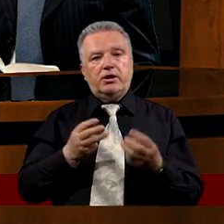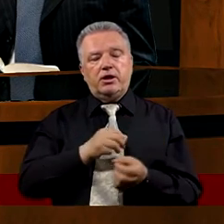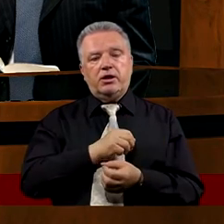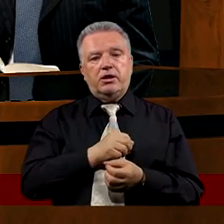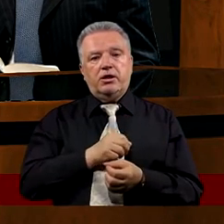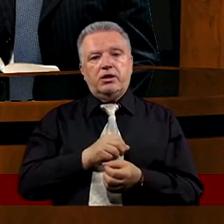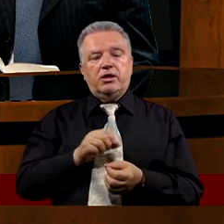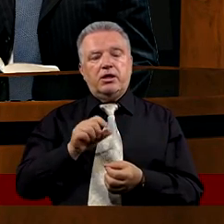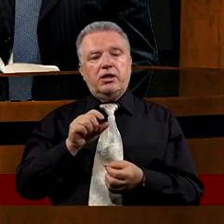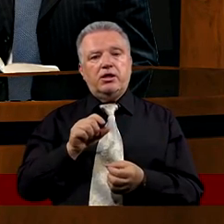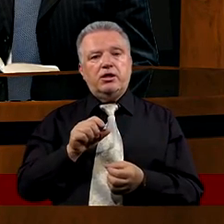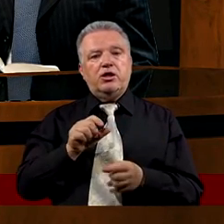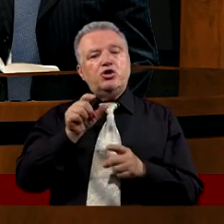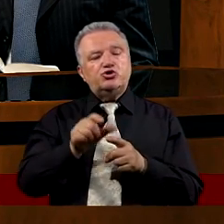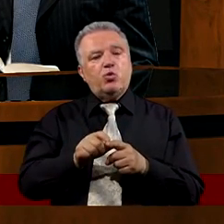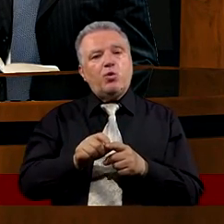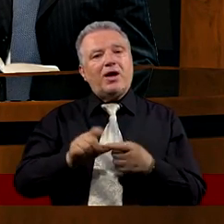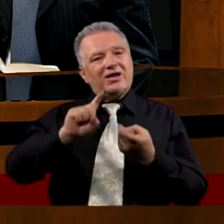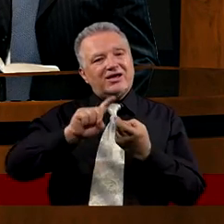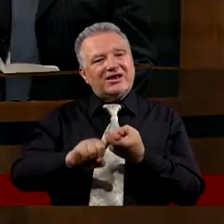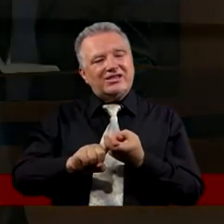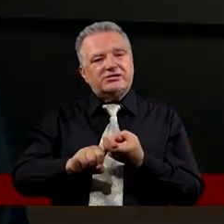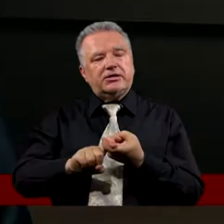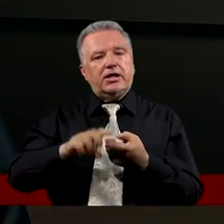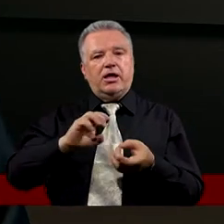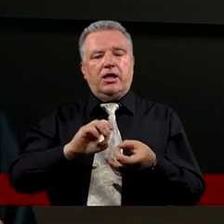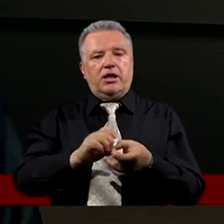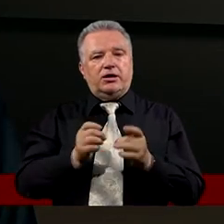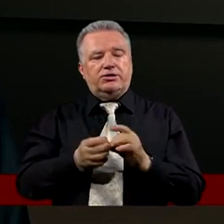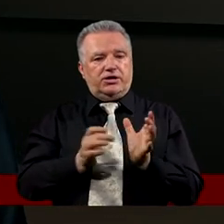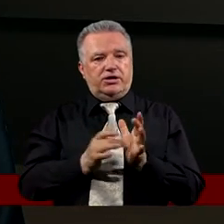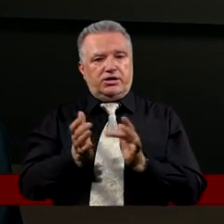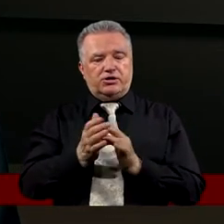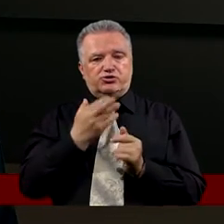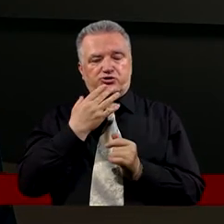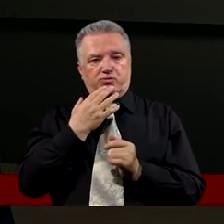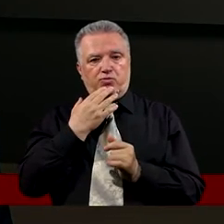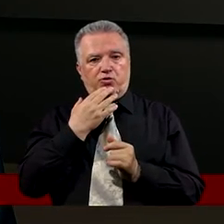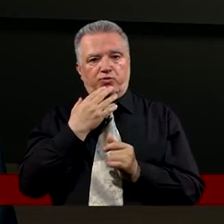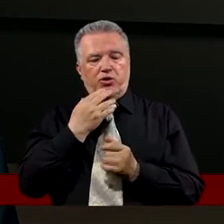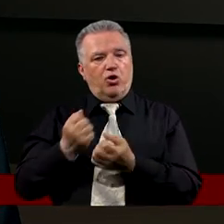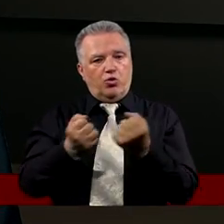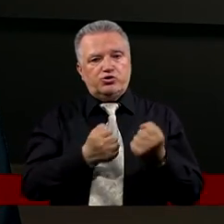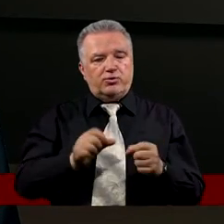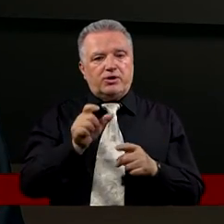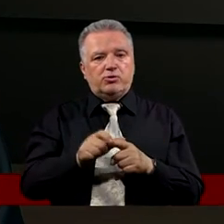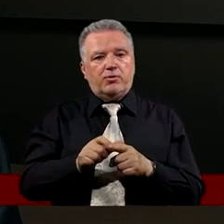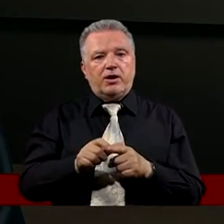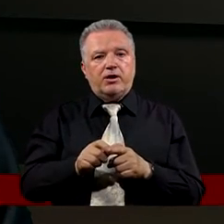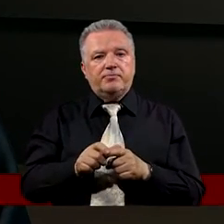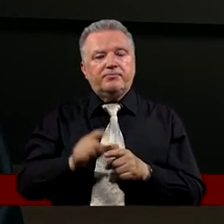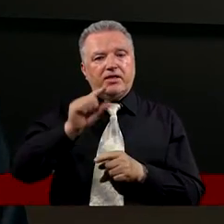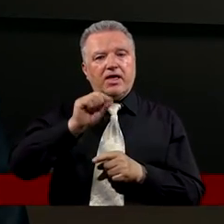sam tekst grecki Troszeczkę przychodzi nam z pomocą Kiedy zwracając się do Piotra Pan Jezus używa słowa